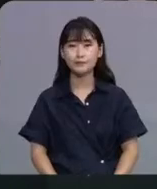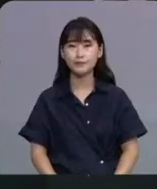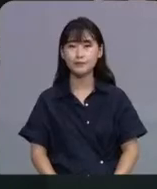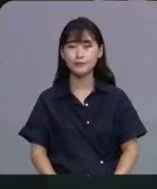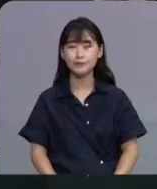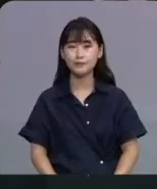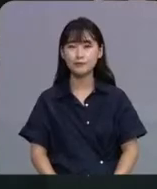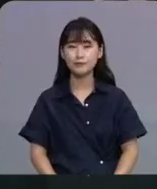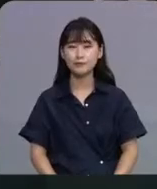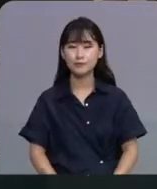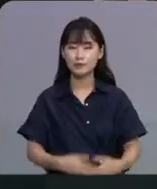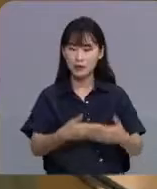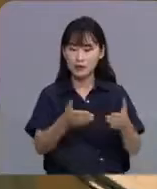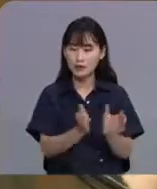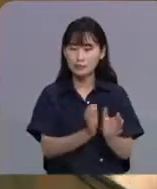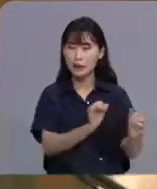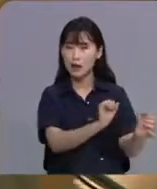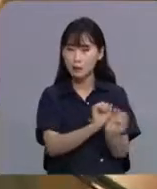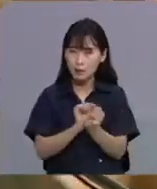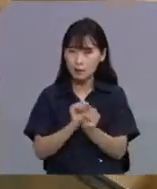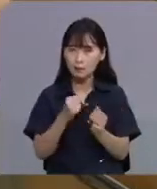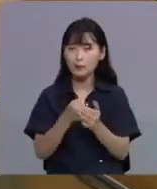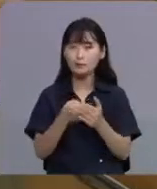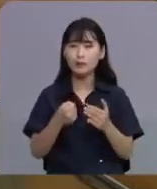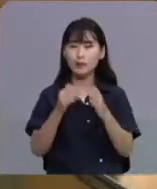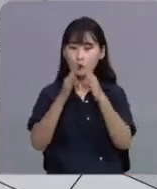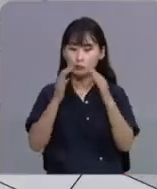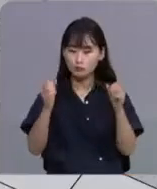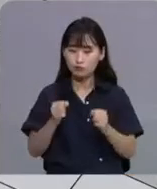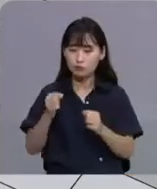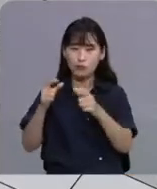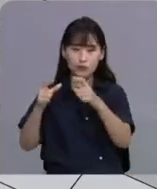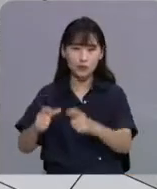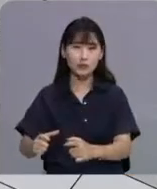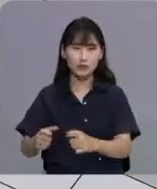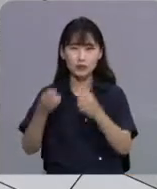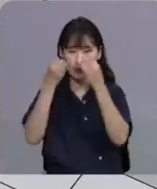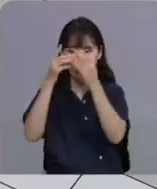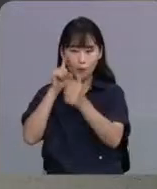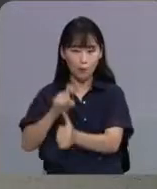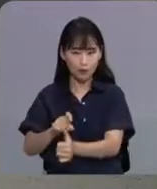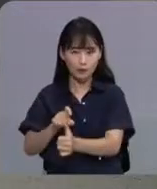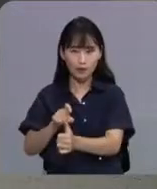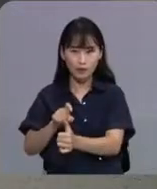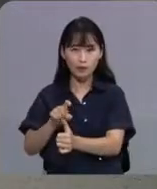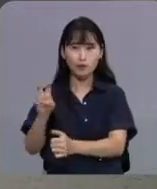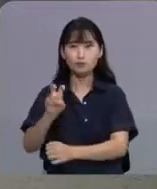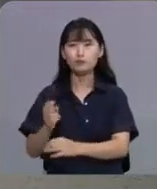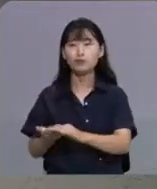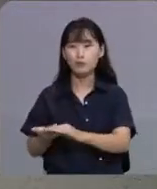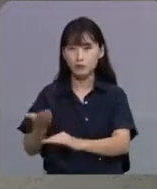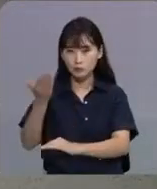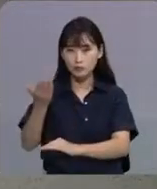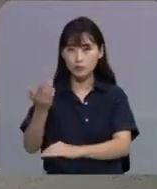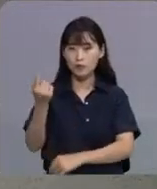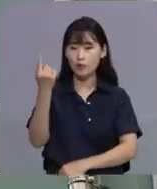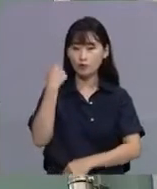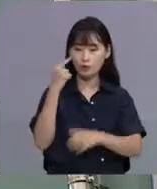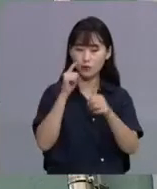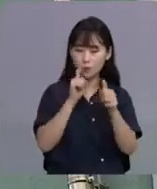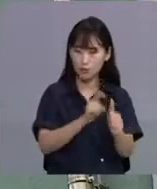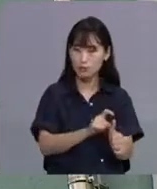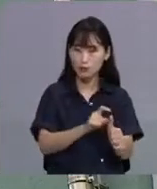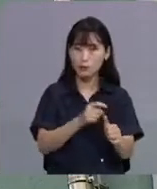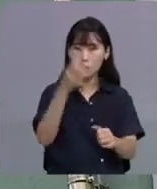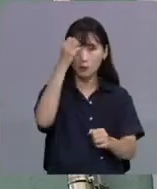앞선 집단 감염 여파로 오늘 전북 지역 신규 확진자는 20명을 넘었습니다. 전주에서는 어제 확진된 고등학생의